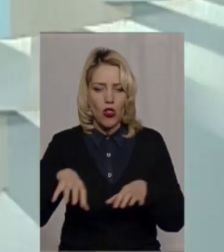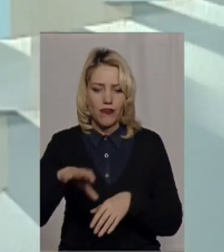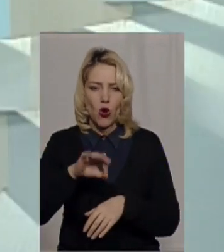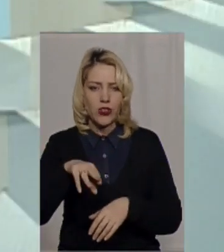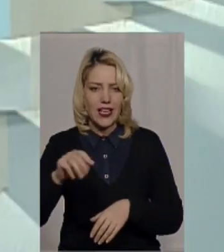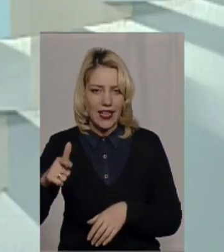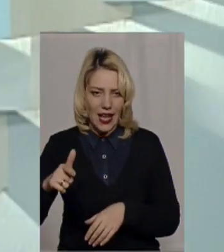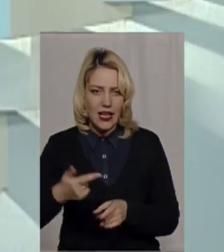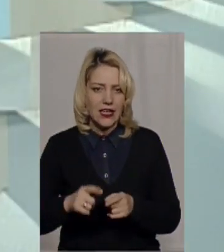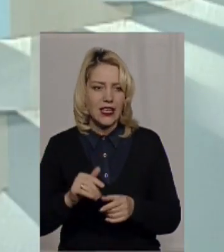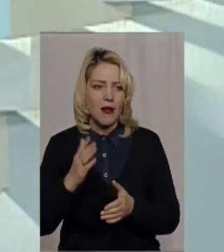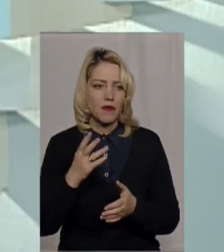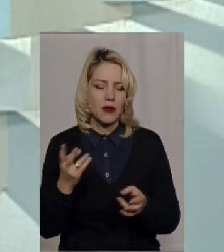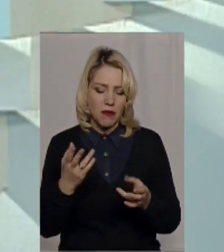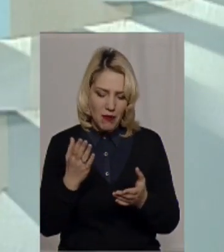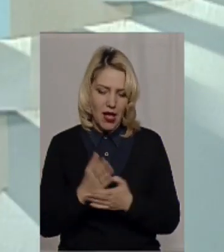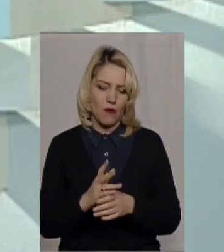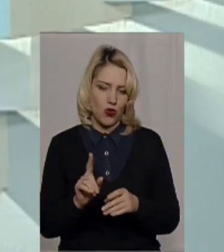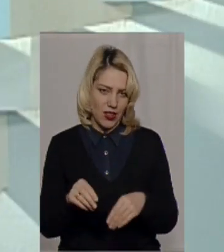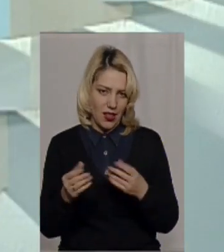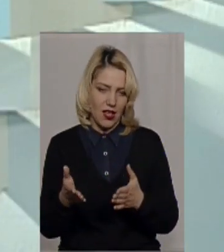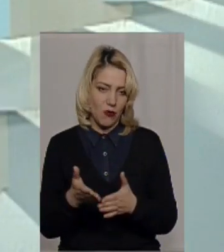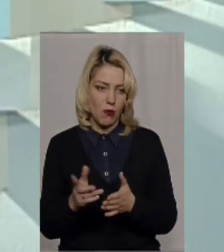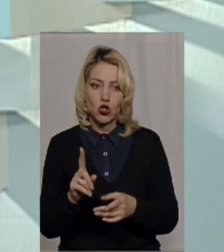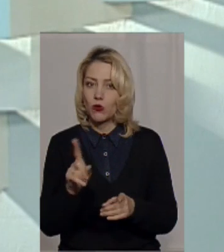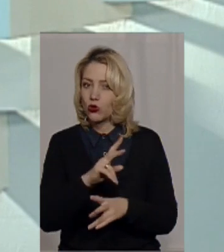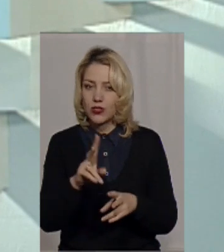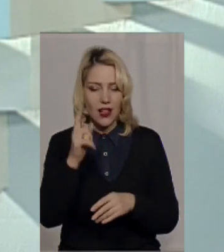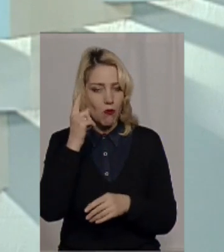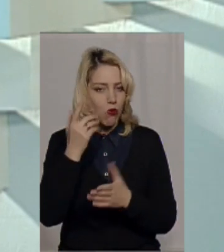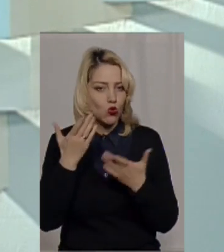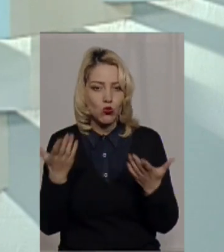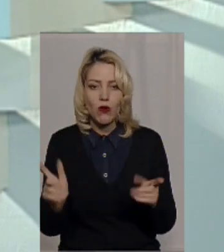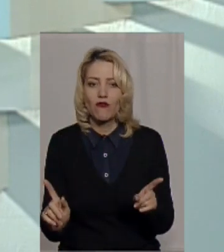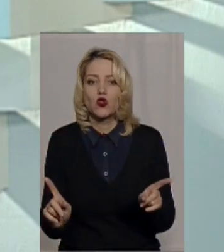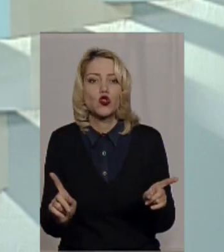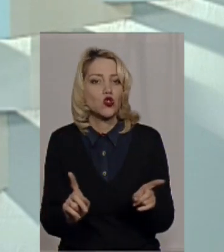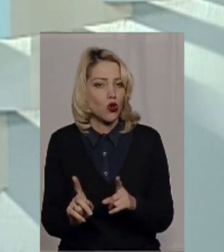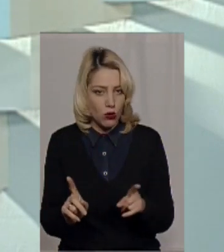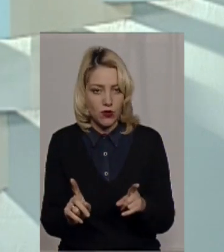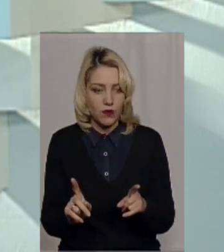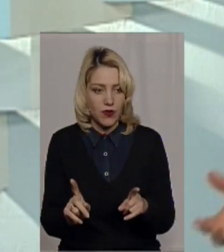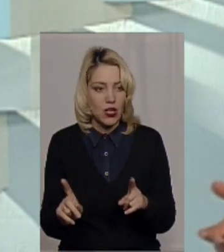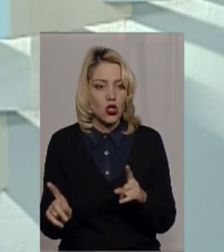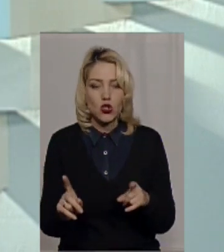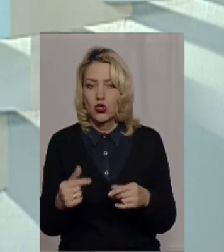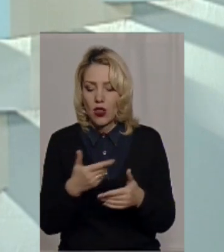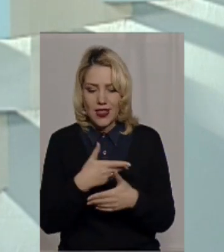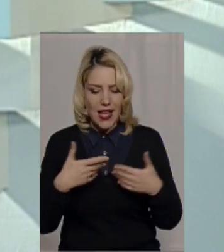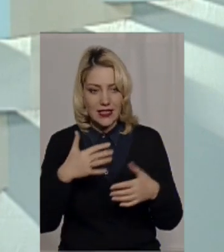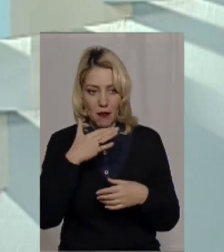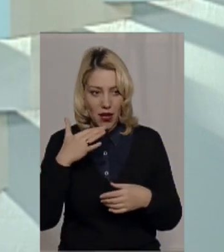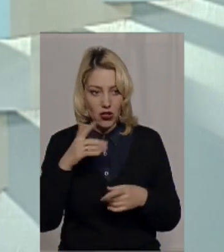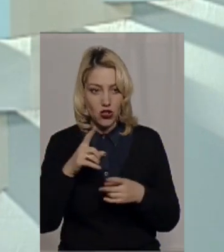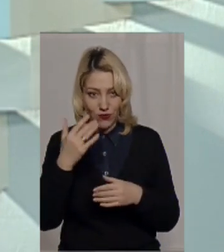решта. Тобто ми надаємо допомогу. Але щоб хтось не подумав, що нас багато,